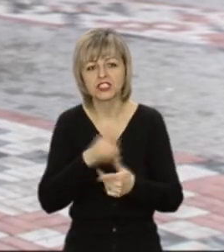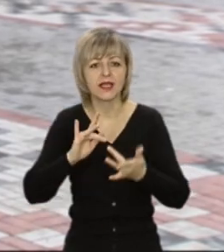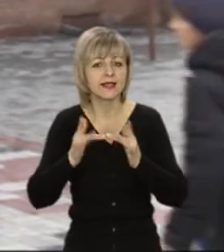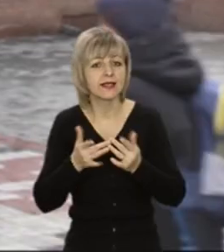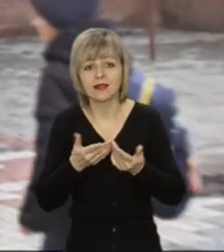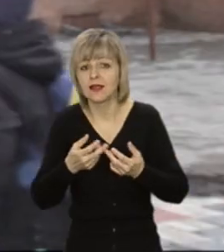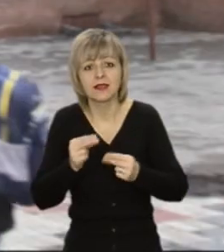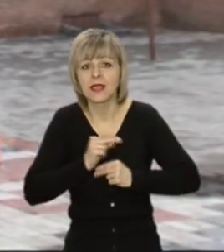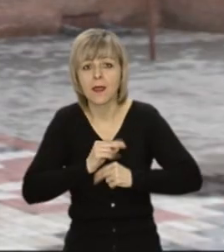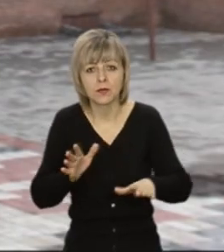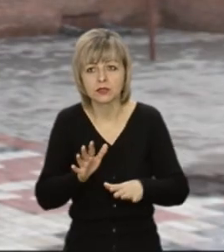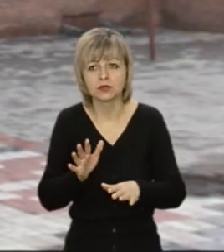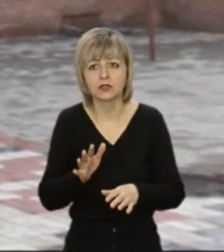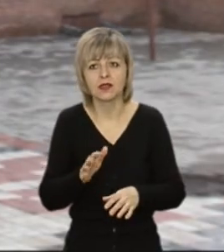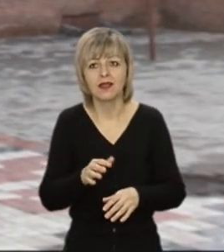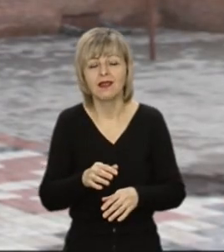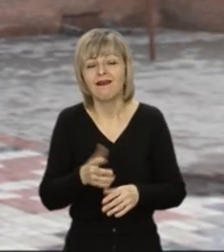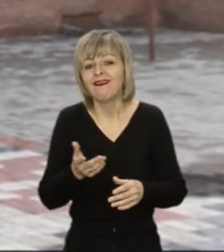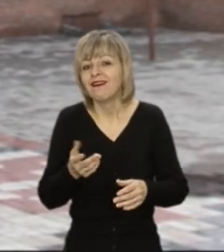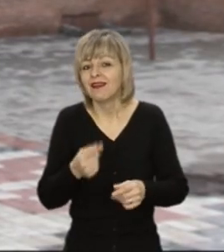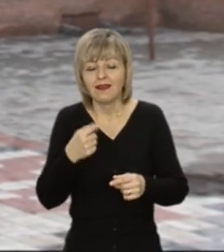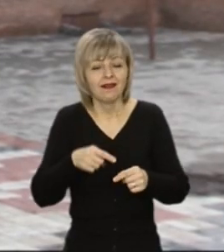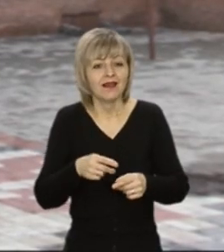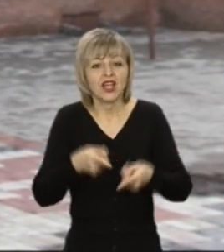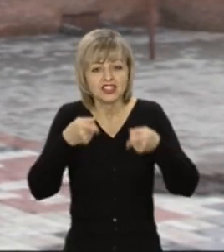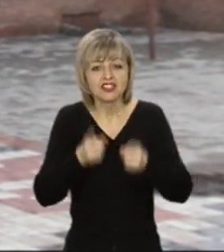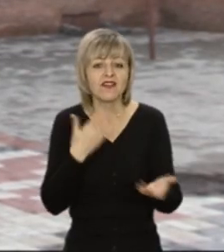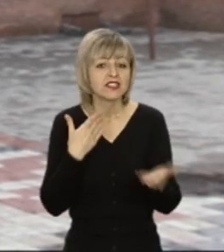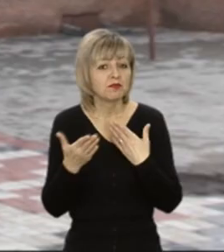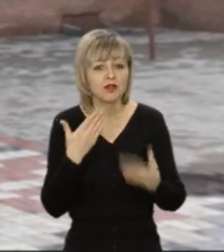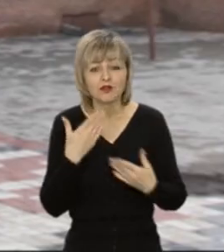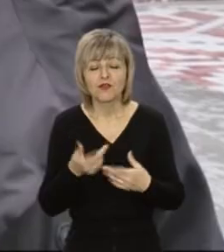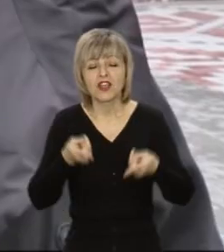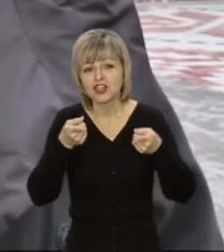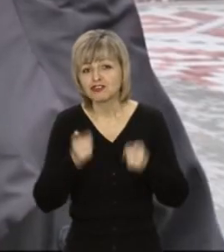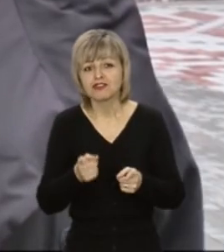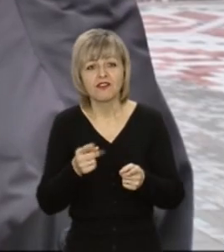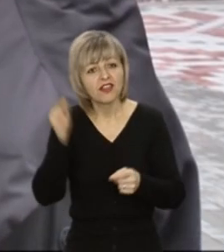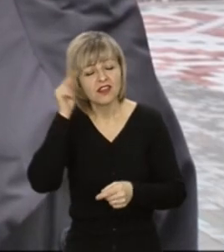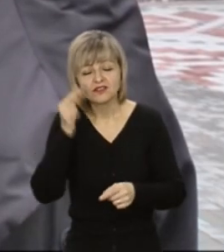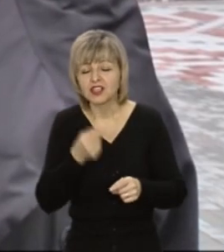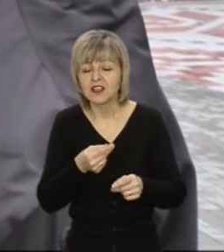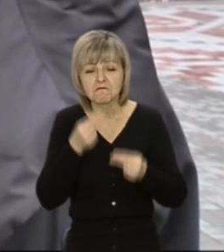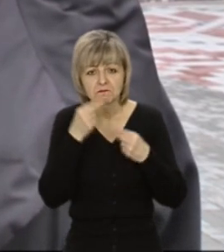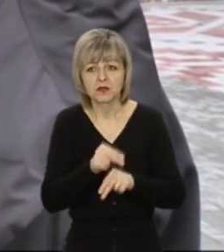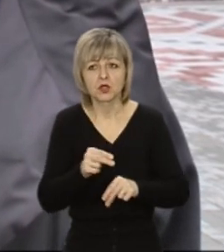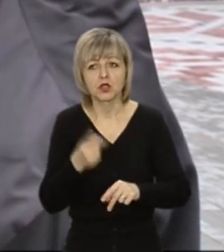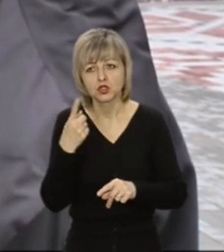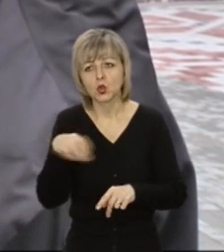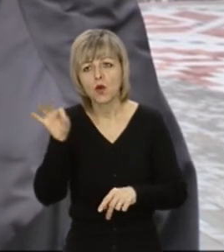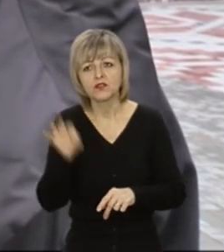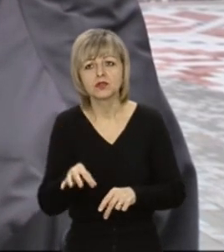не працює. Не оцінити очне навчання, живе спілкування, живе навчання. 100% весь